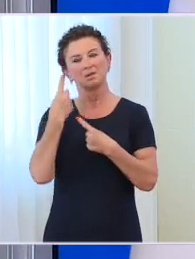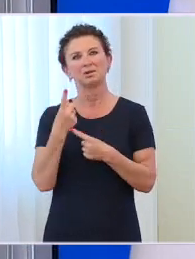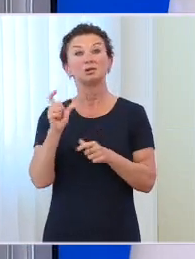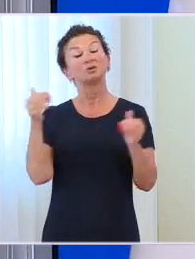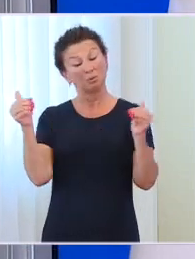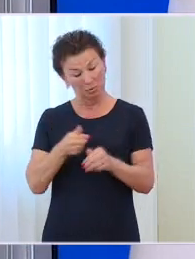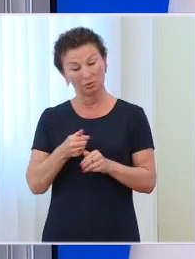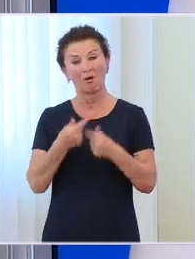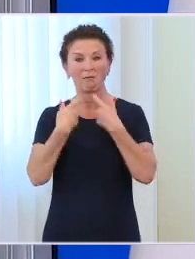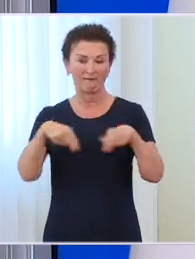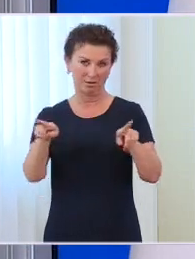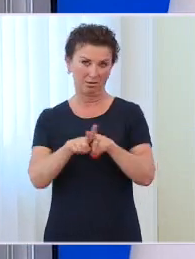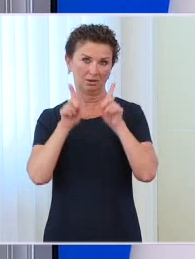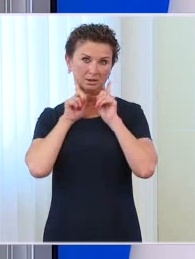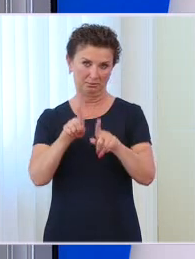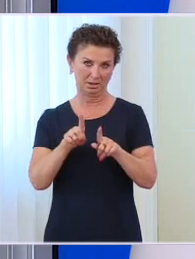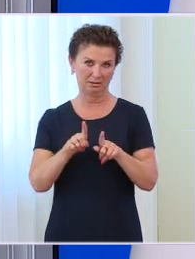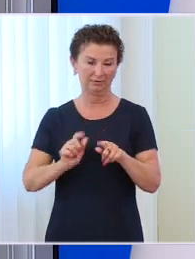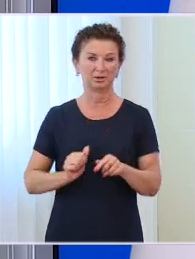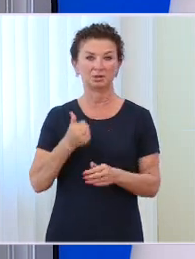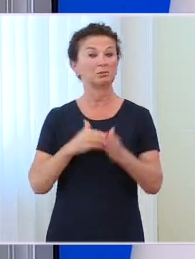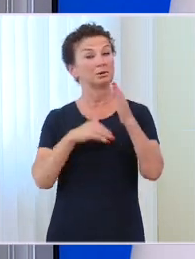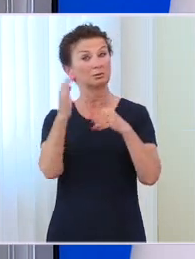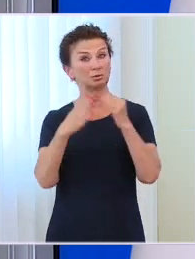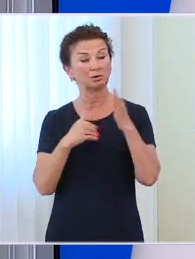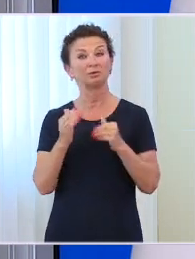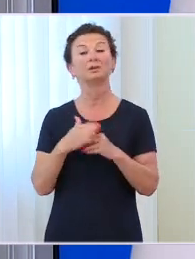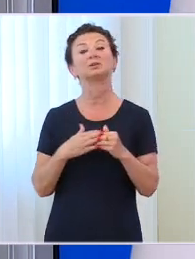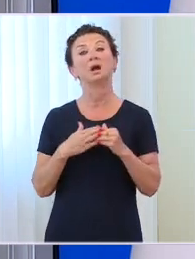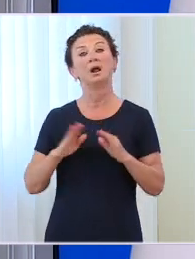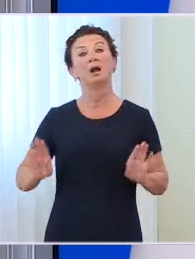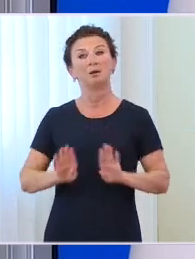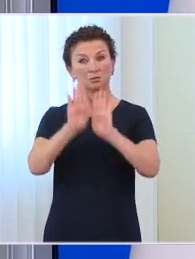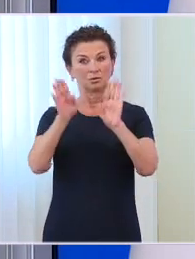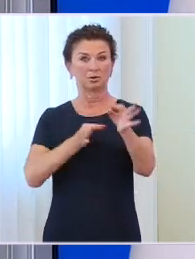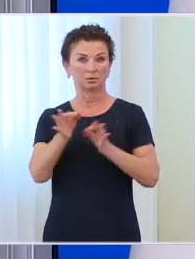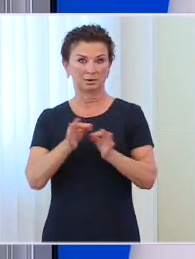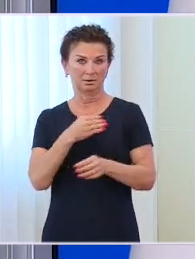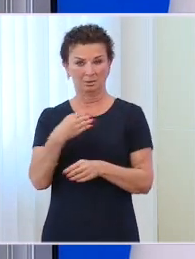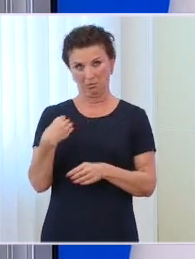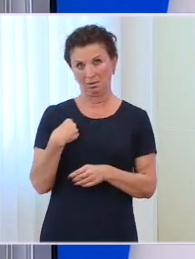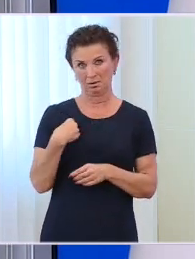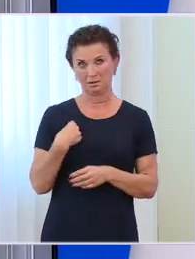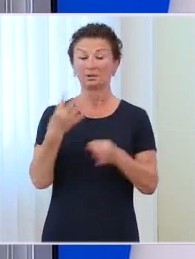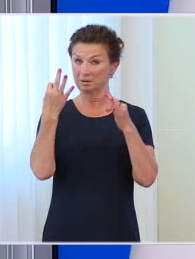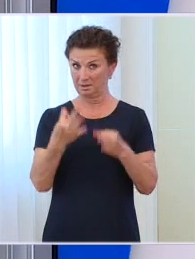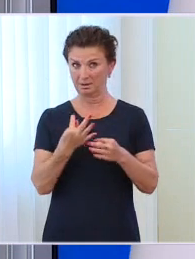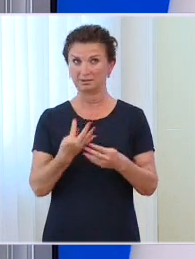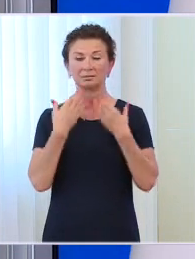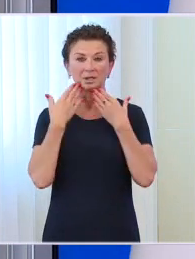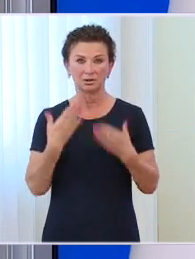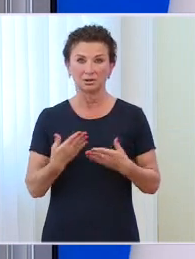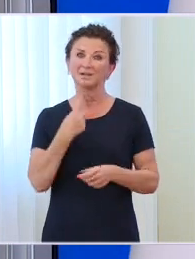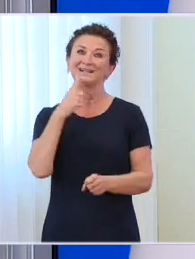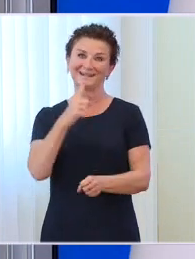możemy zrobić, żeby mieć Muzeum Historii Polski. I to dzięki decyzji pani premier Ewy Kopacz udało się w ciągu kilku miesięcy, naprawdę w